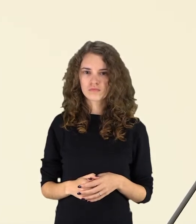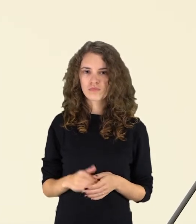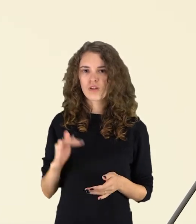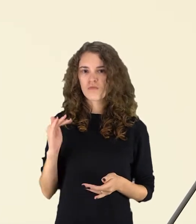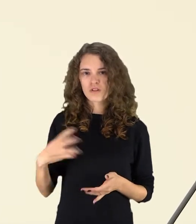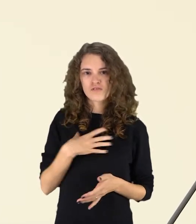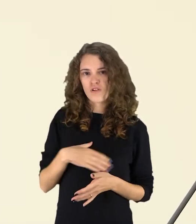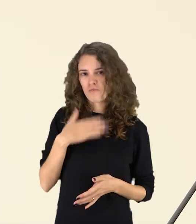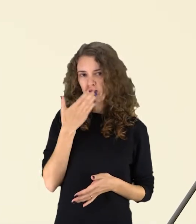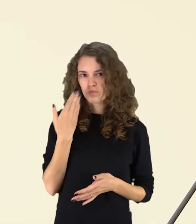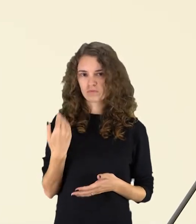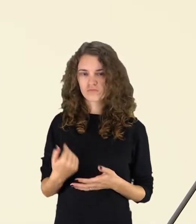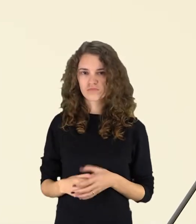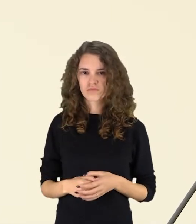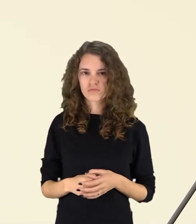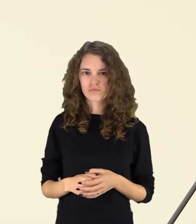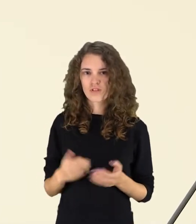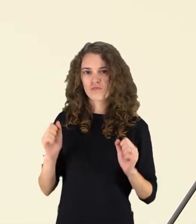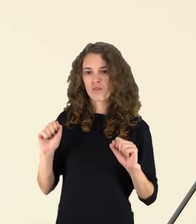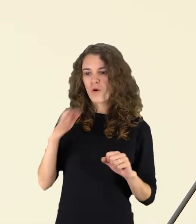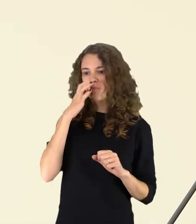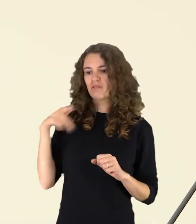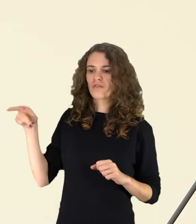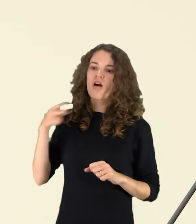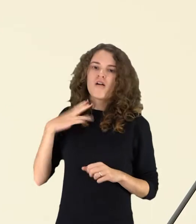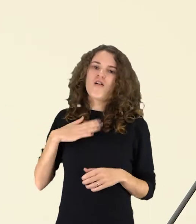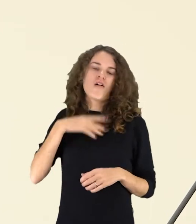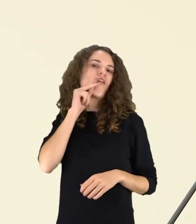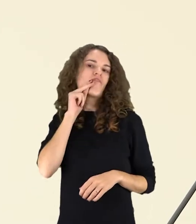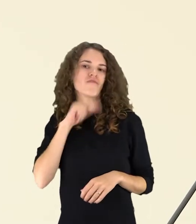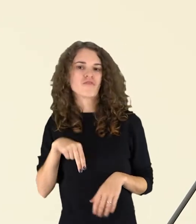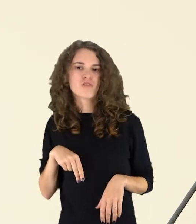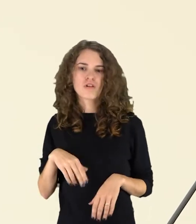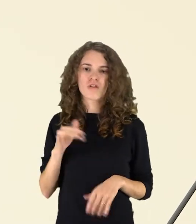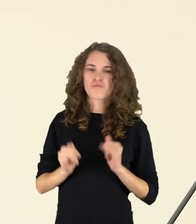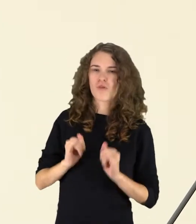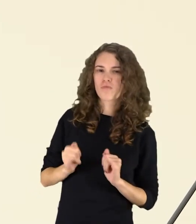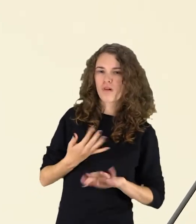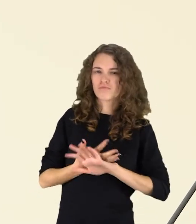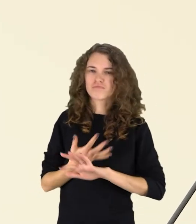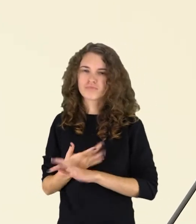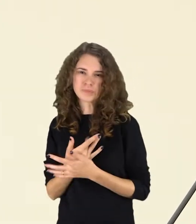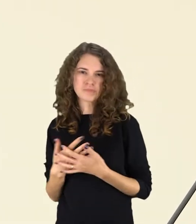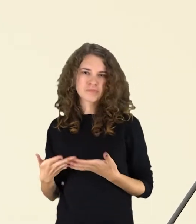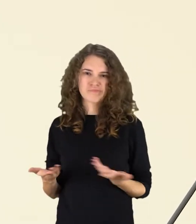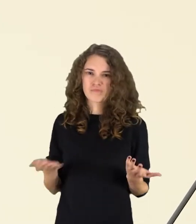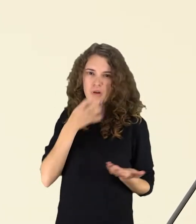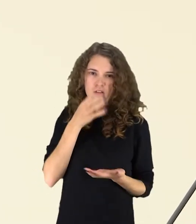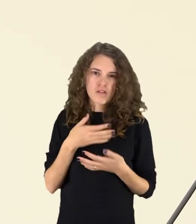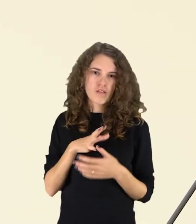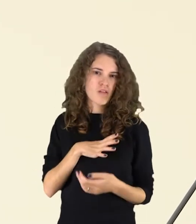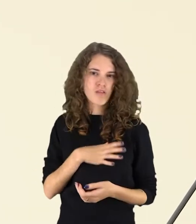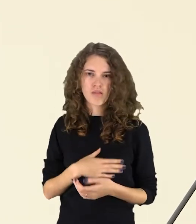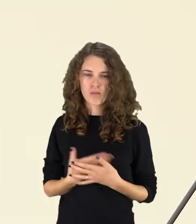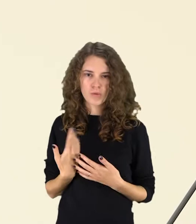žinomi, bet jie neturėjo vėlaus pagrindu, kad būtų galima sakyti, jog Mačiulis ėmė į kairį į dešinę ir darė